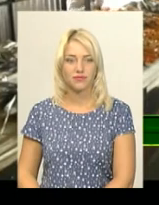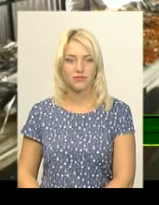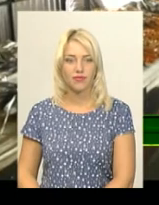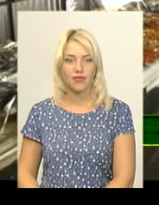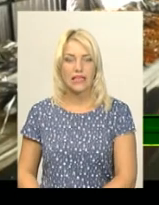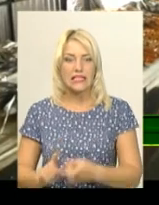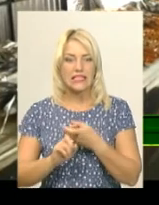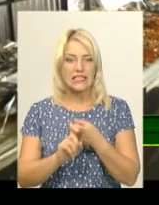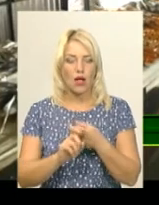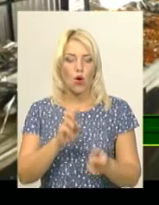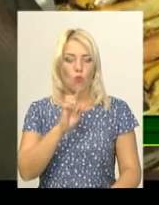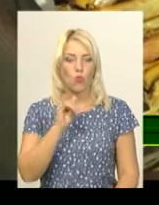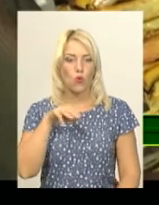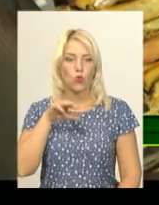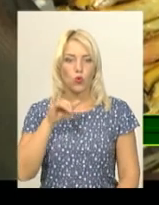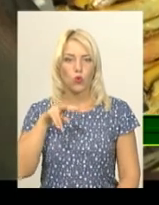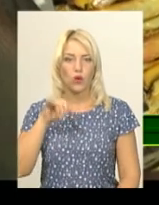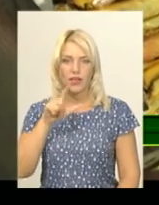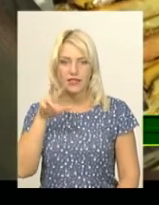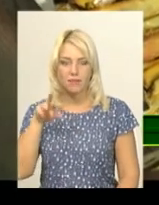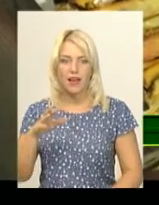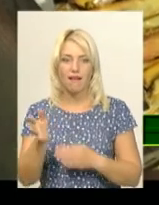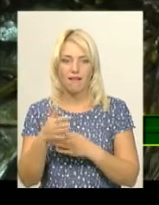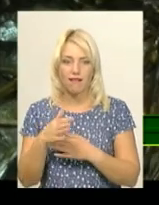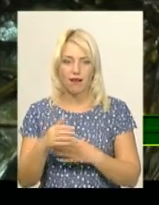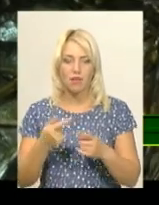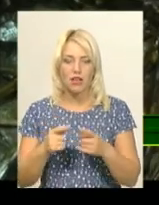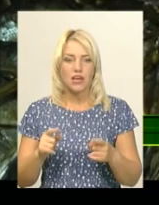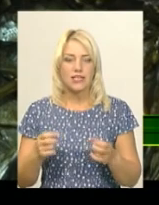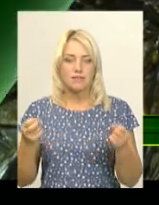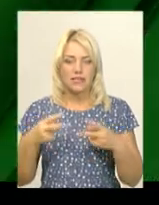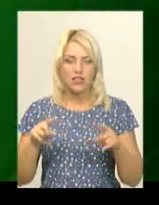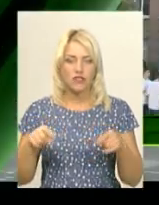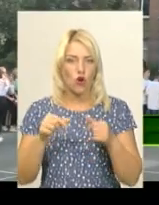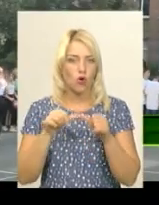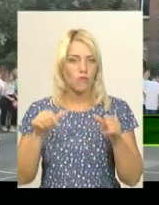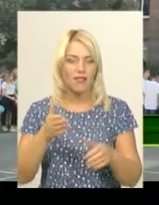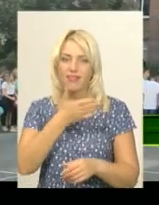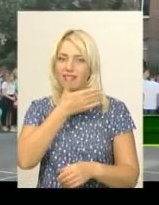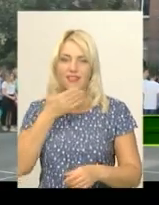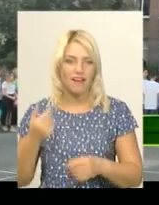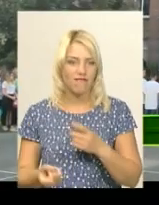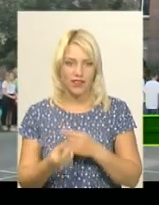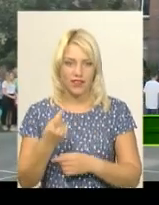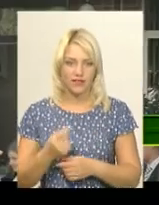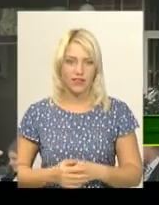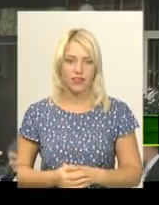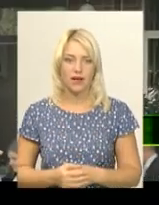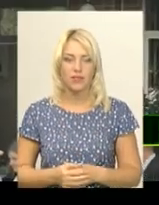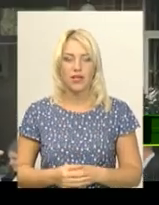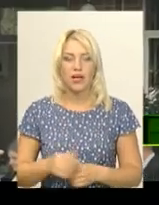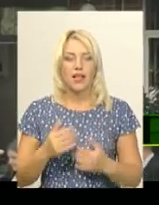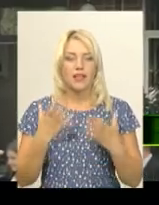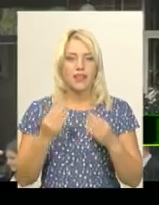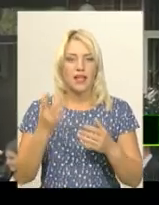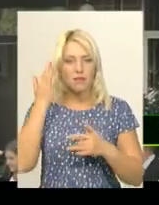Зараженої ботулізмом риби на ринку у Литичіві спеціально створена комісія не виявила. 4 вересня стало Днем мрії для